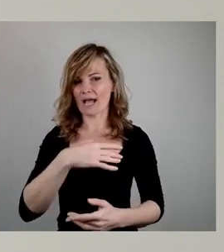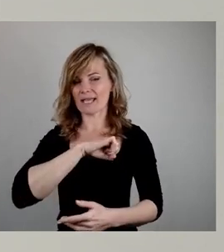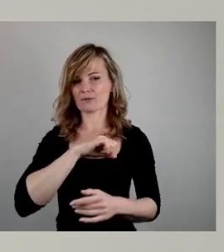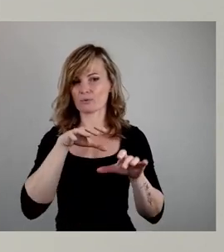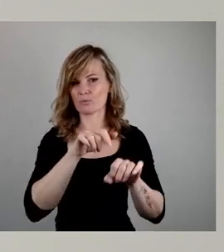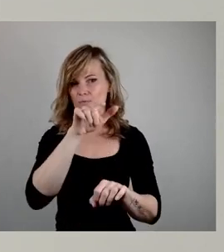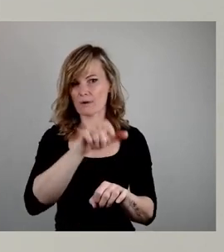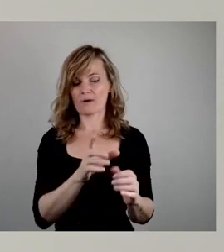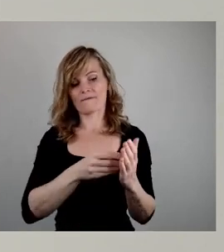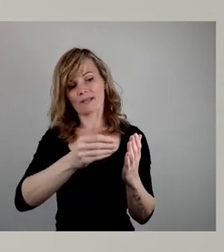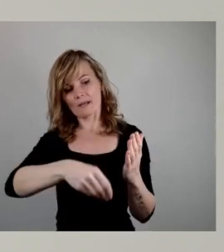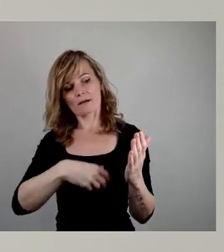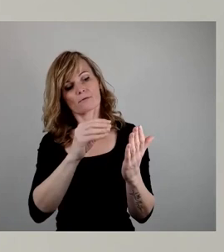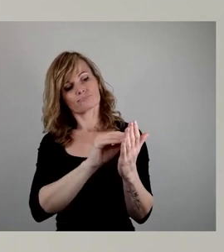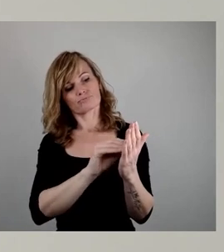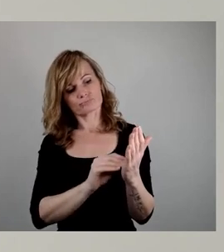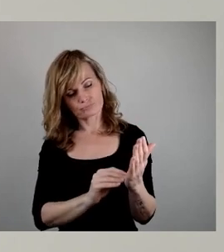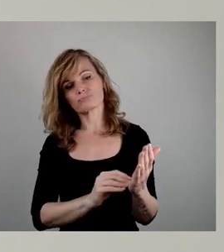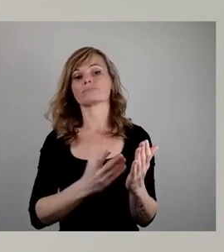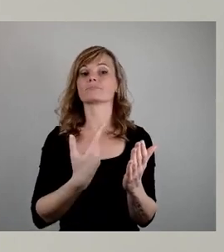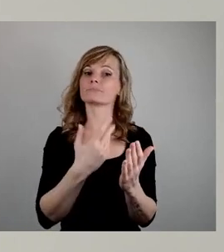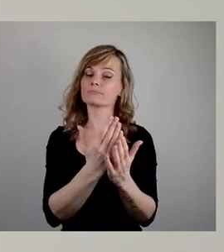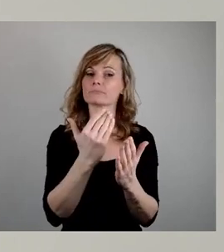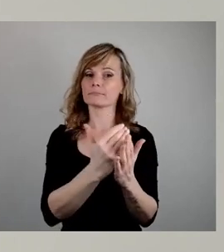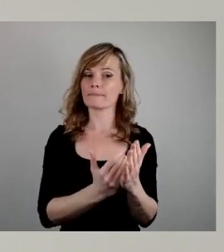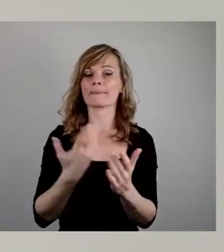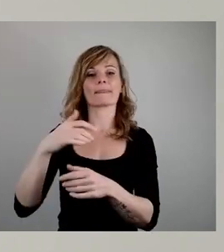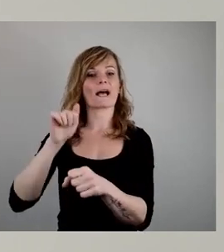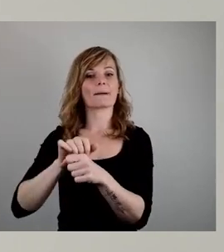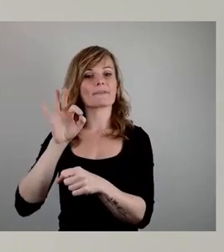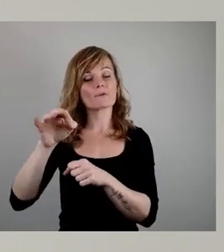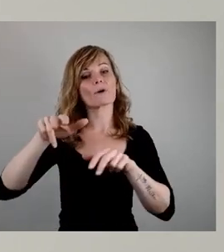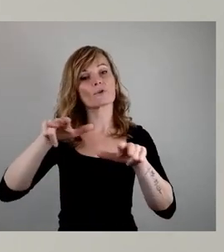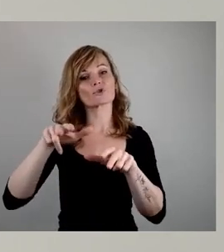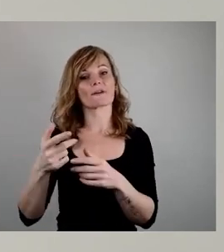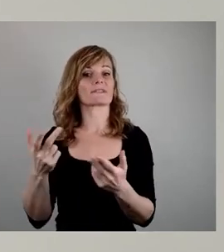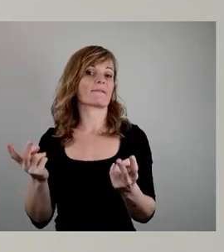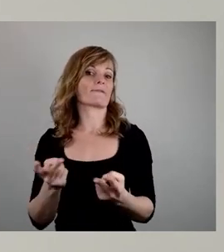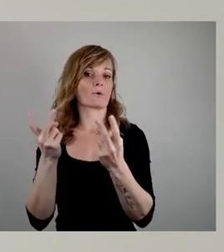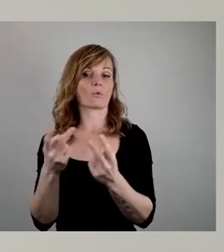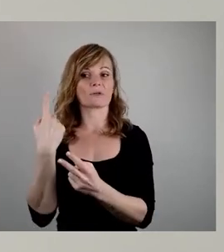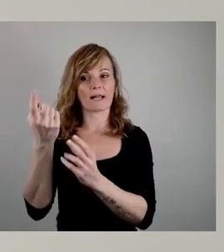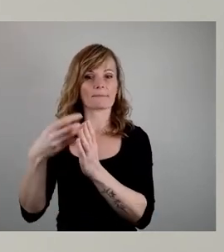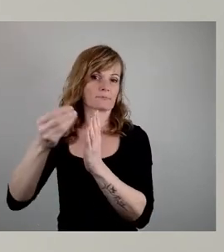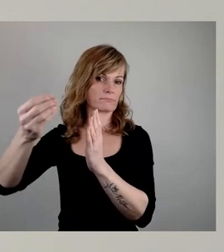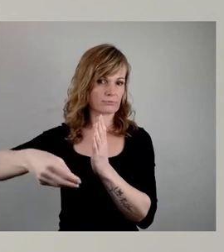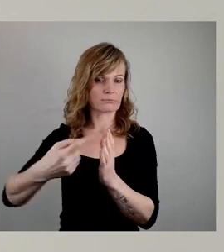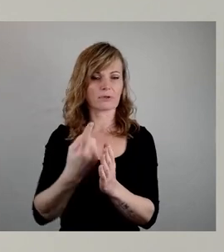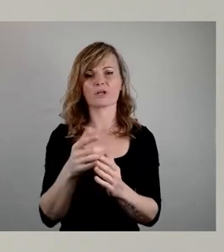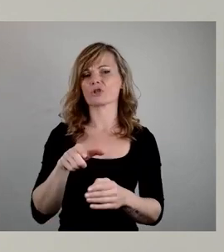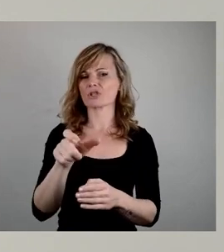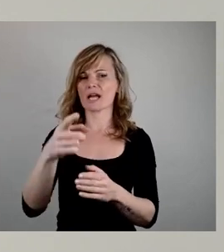geregelt. Das ist ein Vertrag, den das Amt für Wirtschaftsförderung geschlossen hat, mitgezeichnet vom Straßen- und